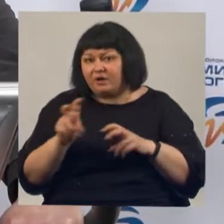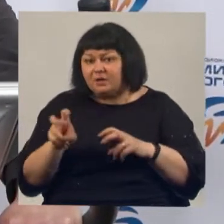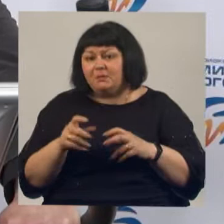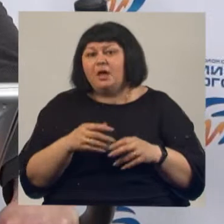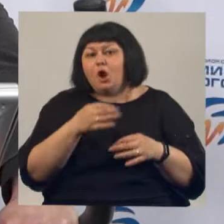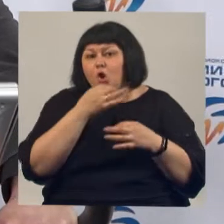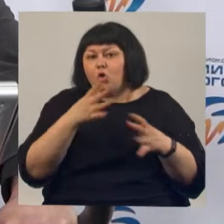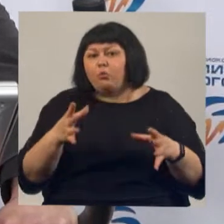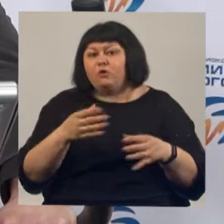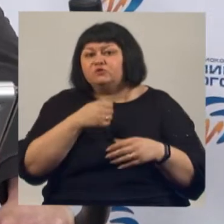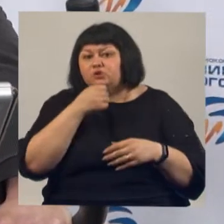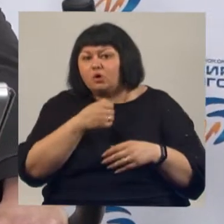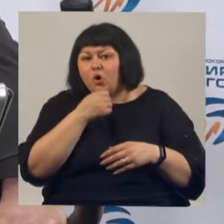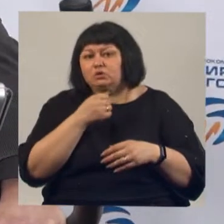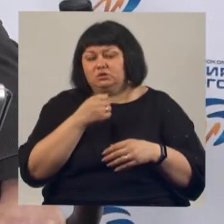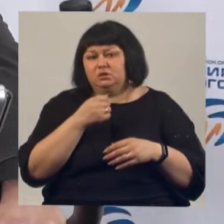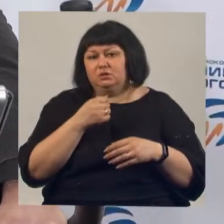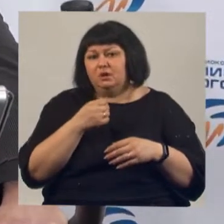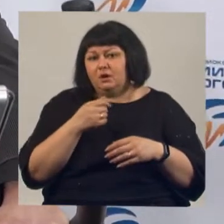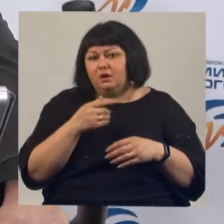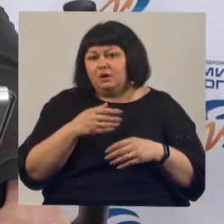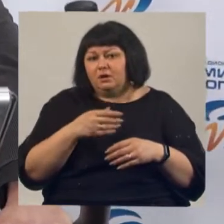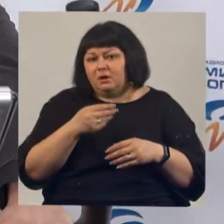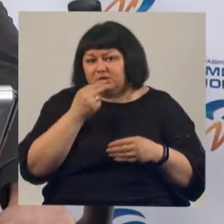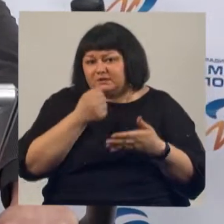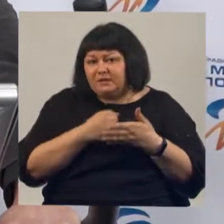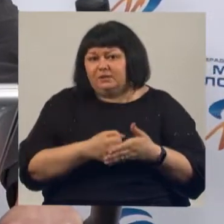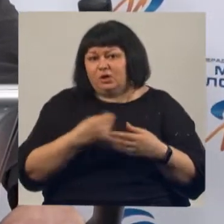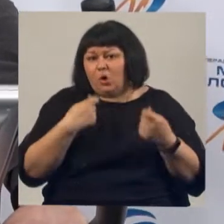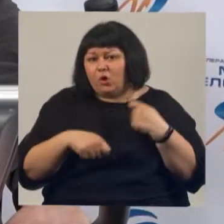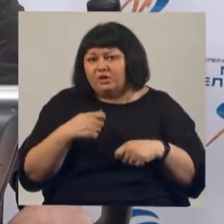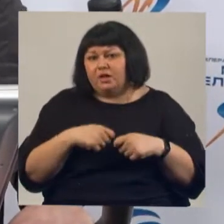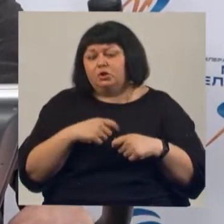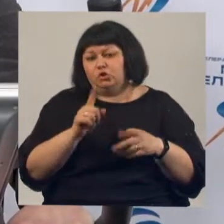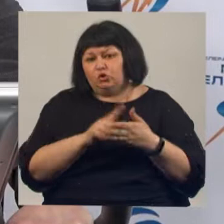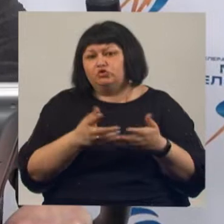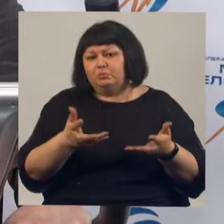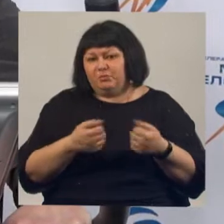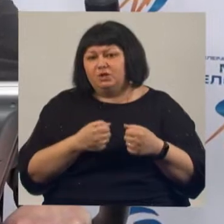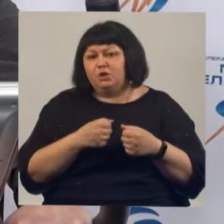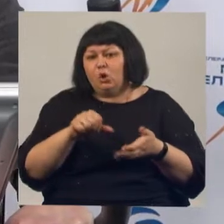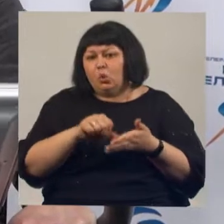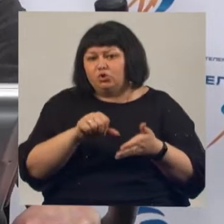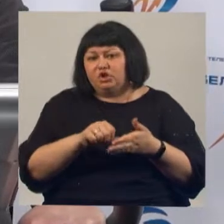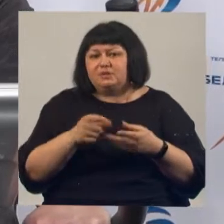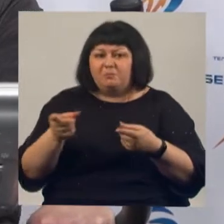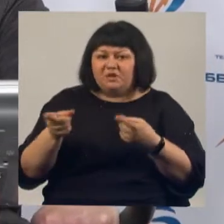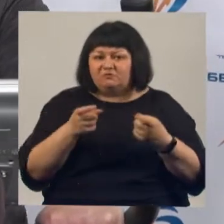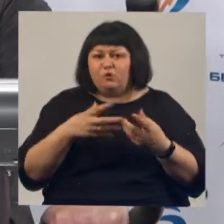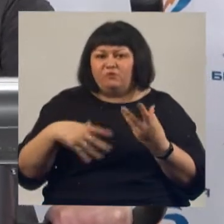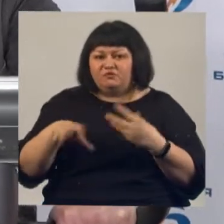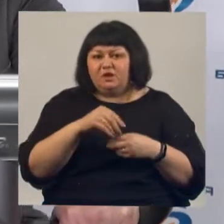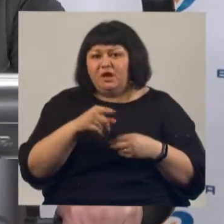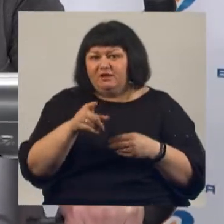Любой взрослый, будучи здоровым, сытым, одетым, должен принять участие в этой акции. Призываю всех. Вы, получается, прямо с